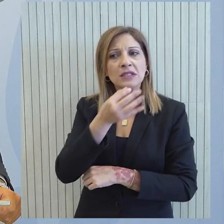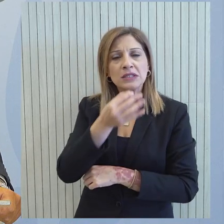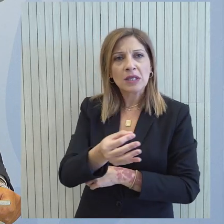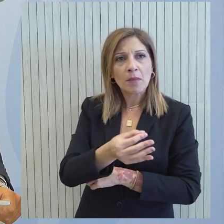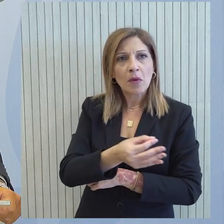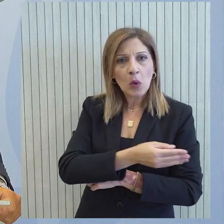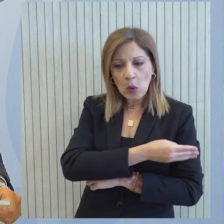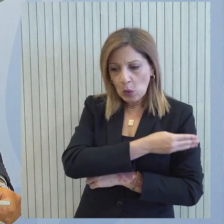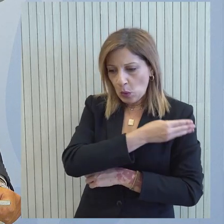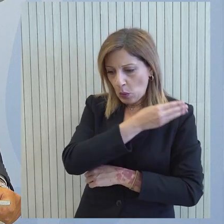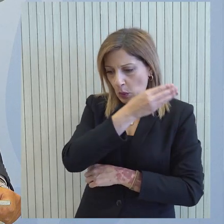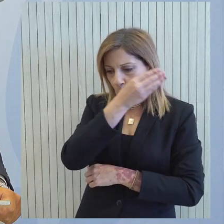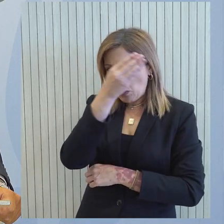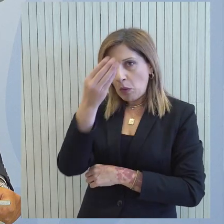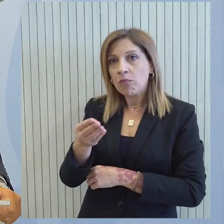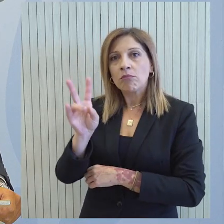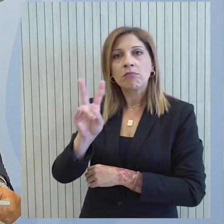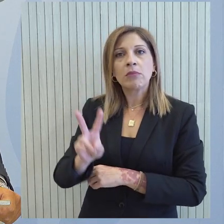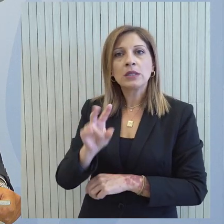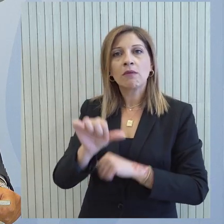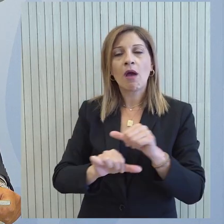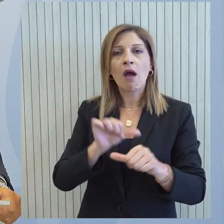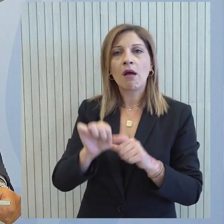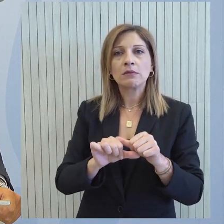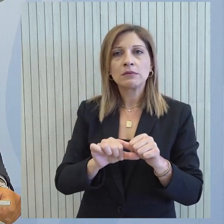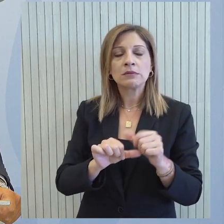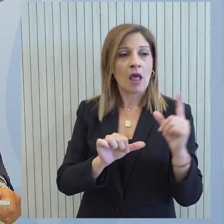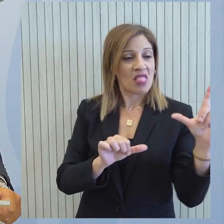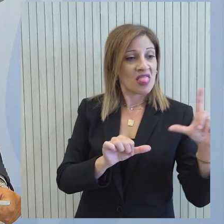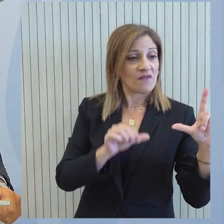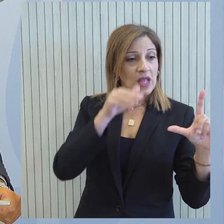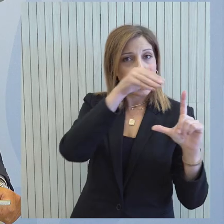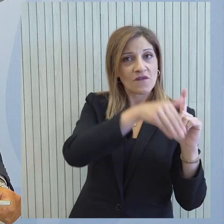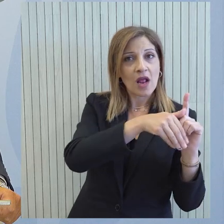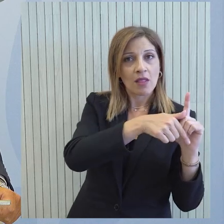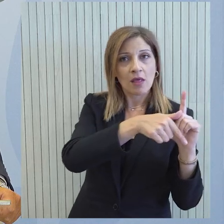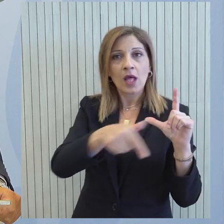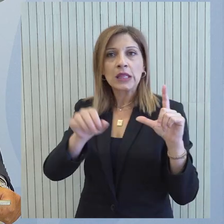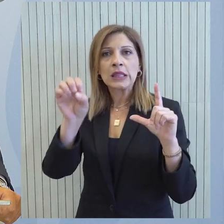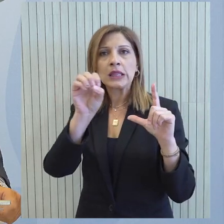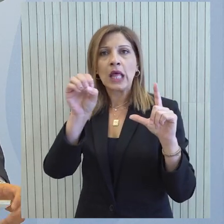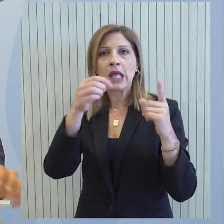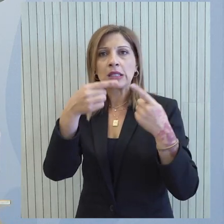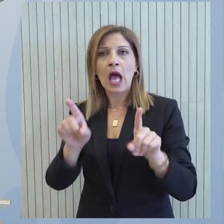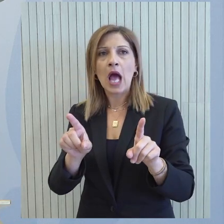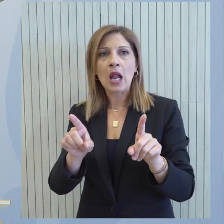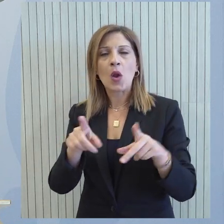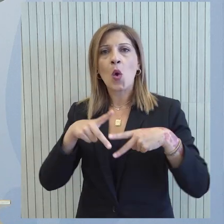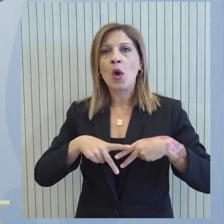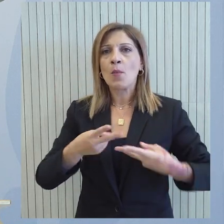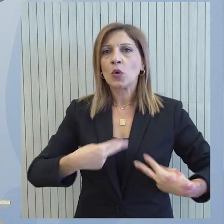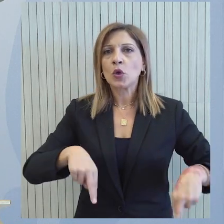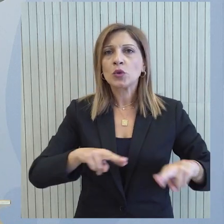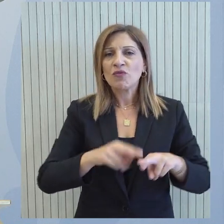να κάνει κάθε πλευρά μέχρι την παρασκευή τι άλλαξαν από τη Δευτέρα το βράδυ μέχρι την Δετάρτητο Απόγευμα που δεν μπορούσε το Δημοκρατίας Υπουργείο να